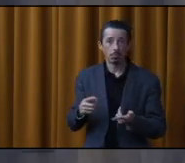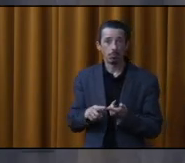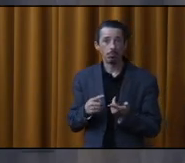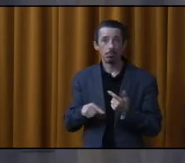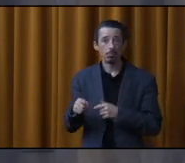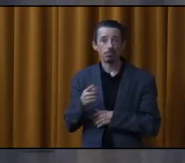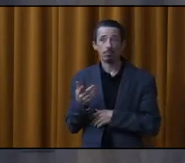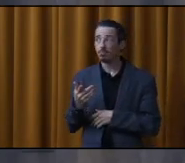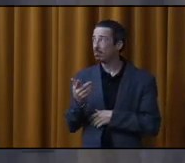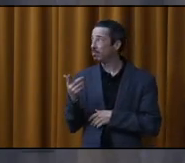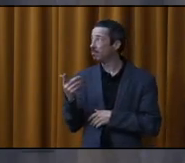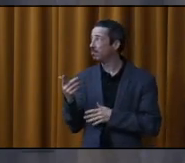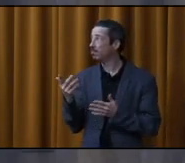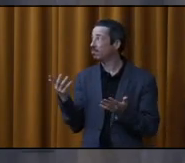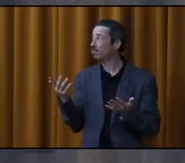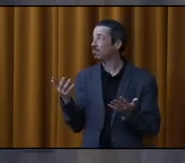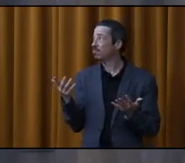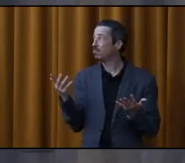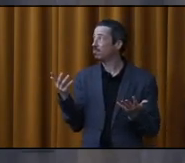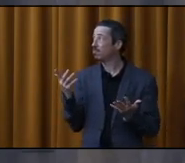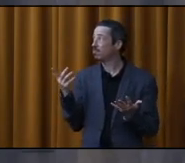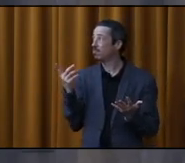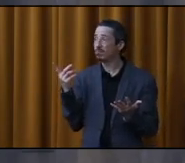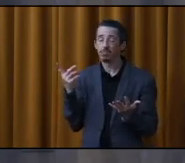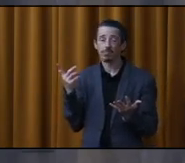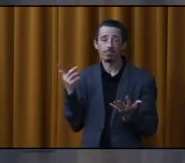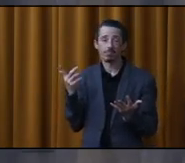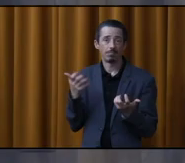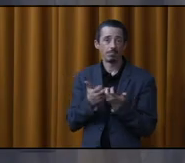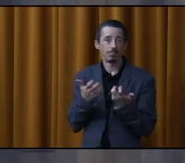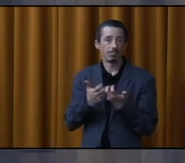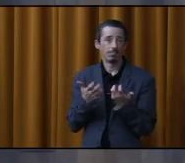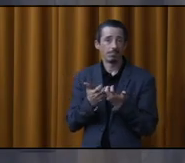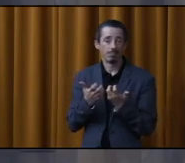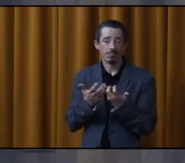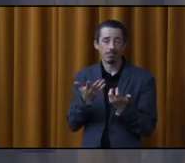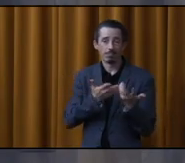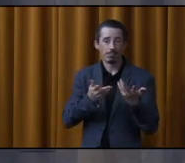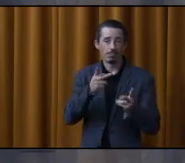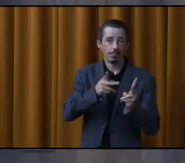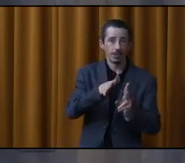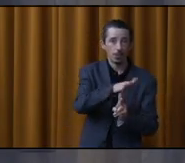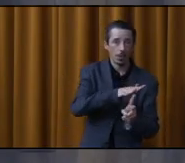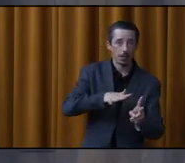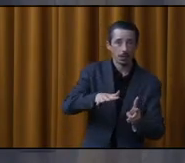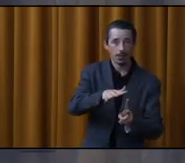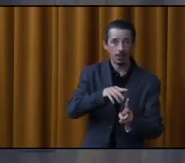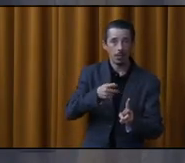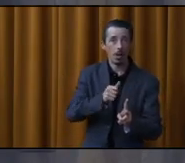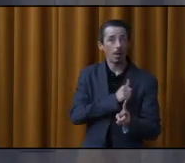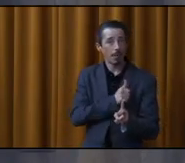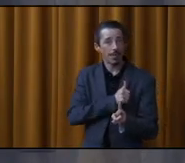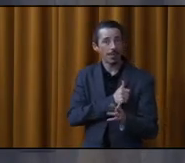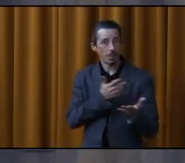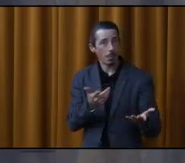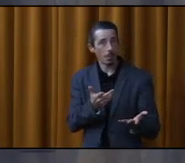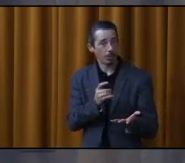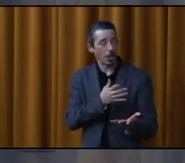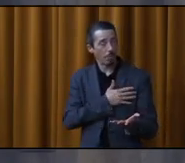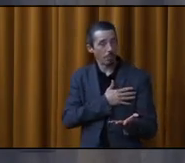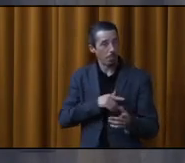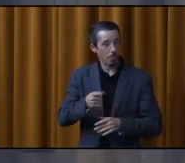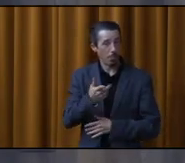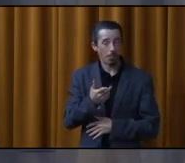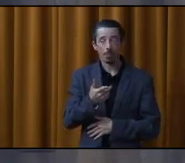supporter, puis veut, veut pas, il un clash qui se fait entre les citoyens qui sont amateurs, parce que malheureusement,